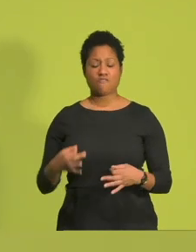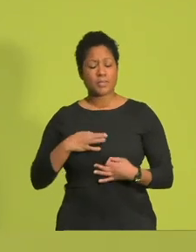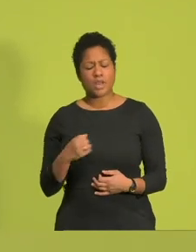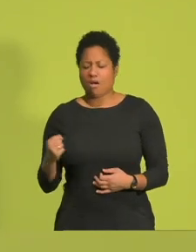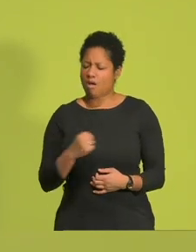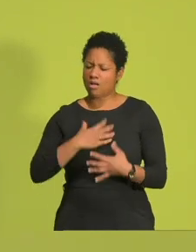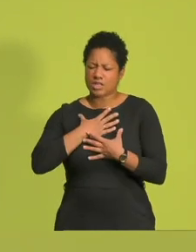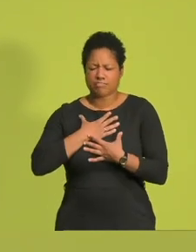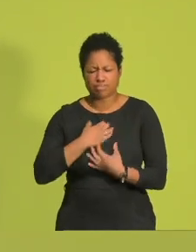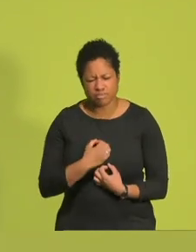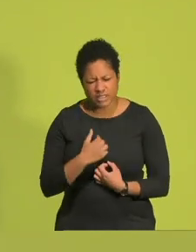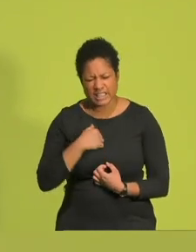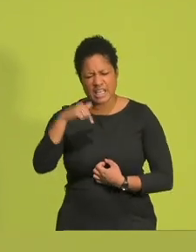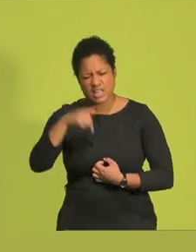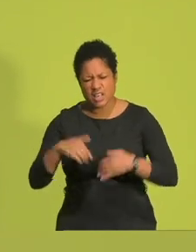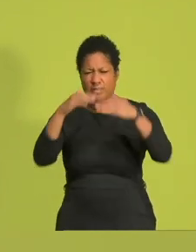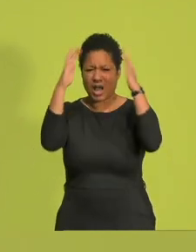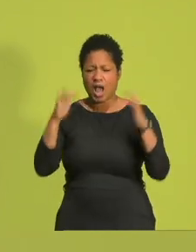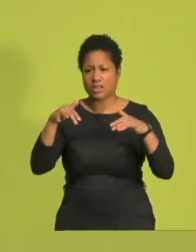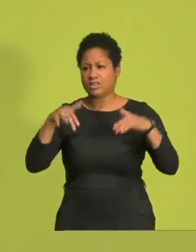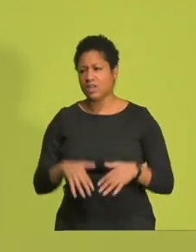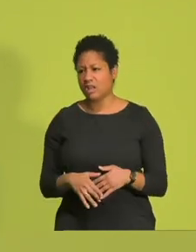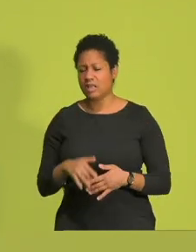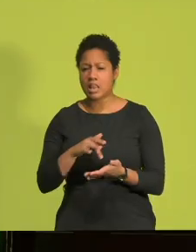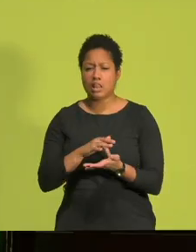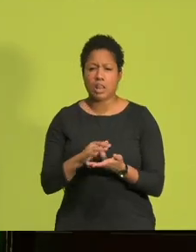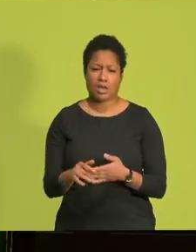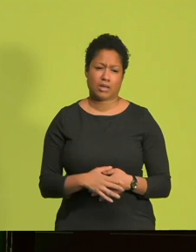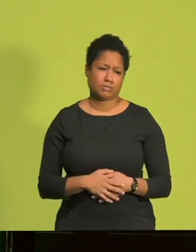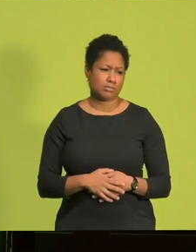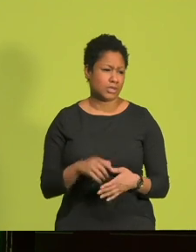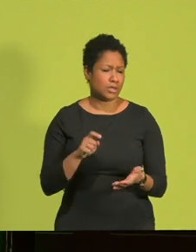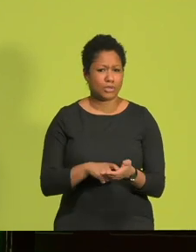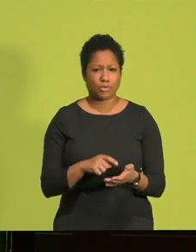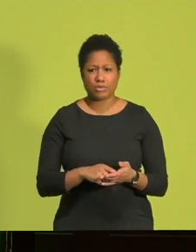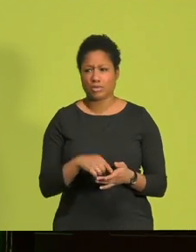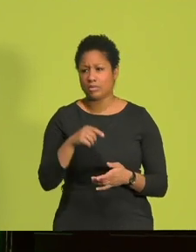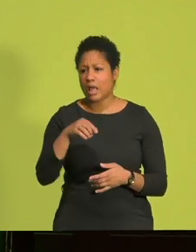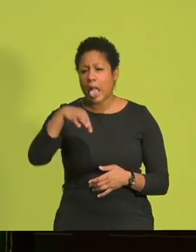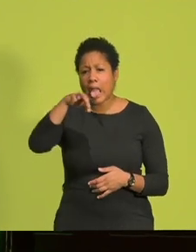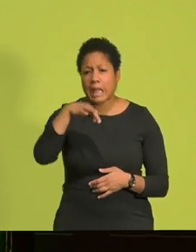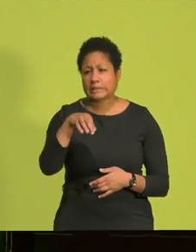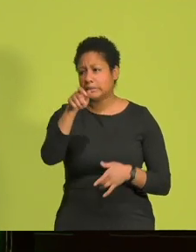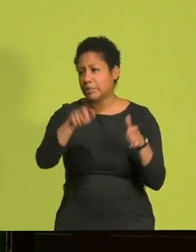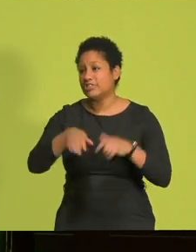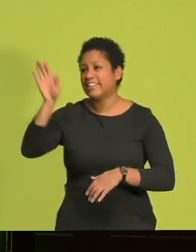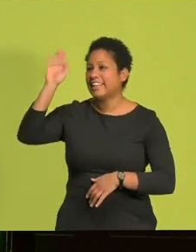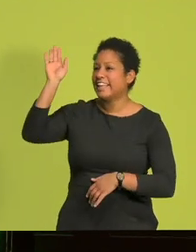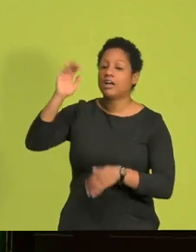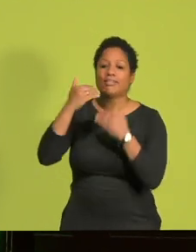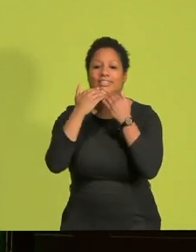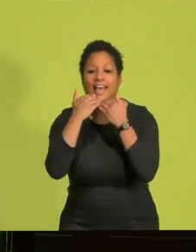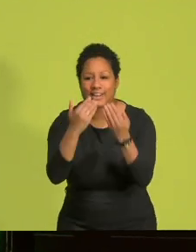dass ich hier in dieser Halle gerade stehe und diese Halle leer ist vor lauter Menschen. Einzelne winken mir gerade zu. Vielen